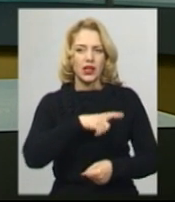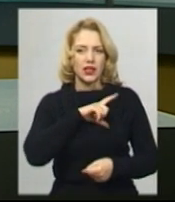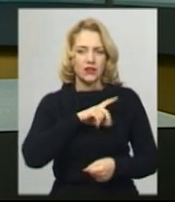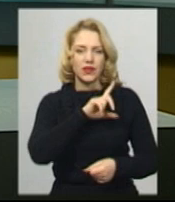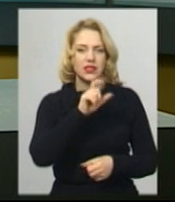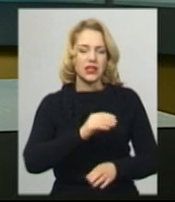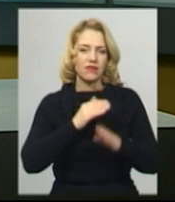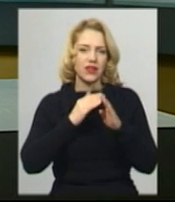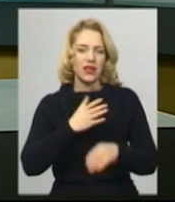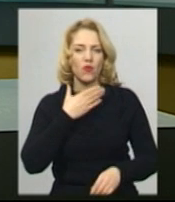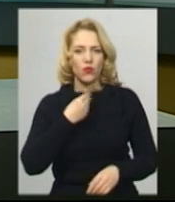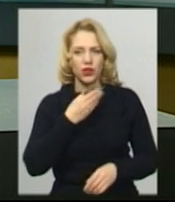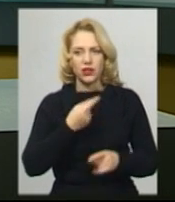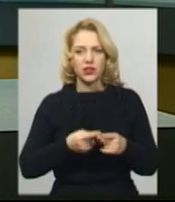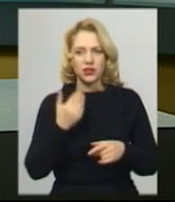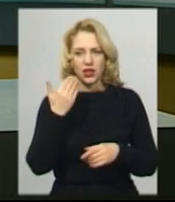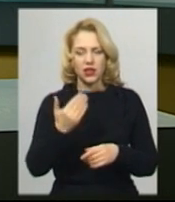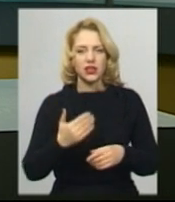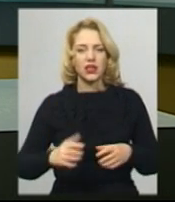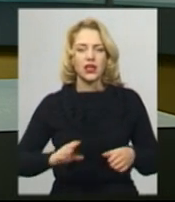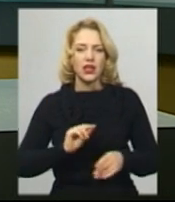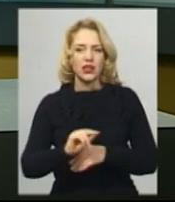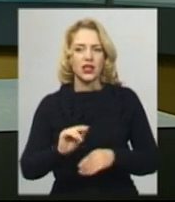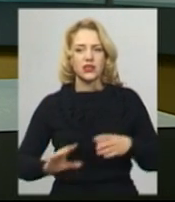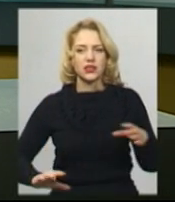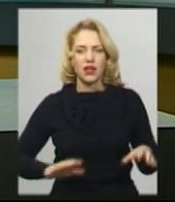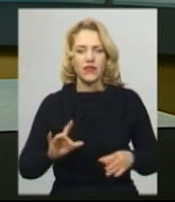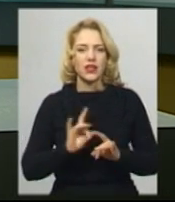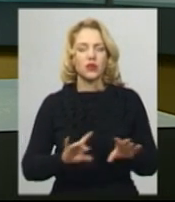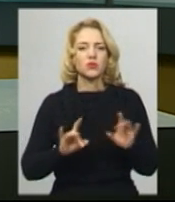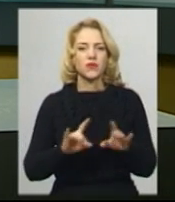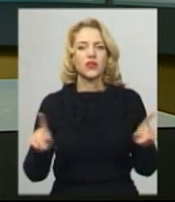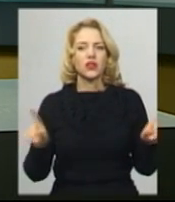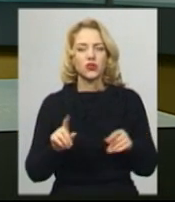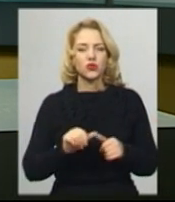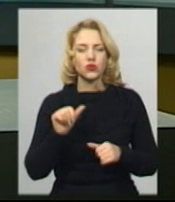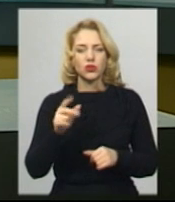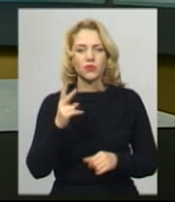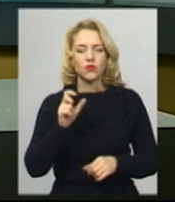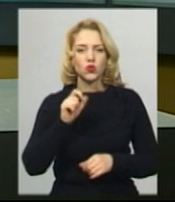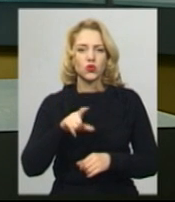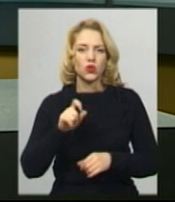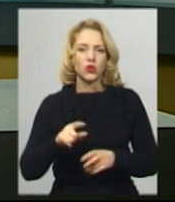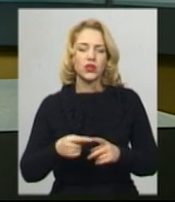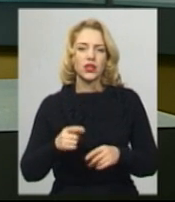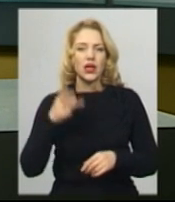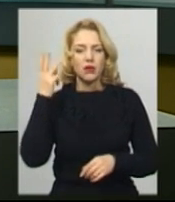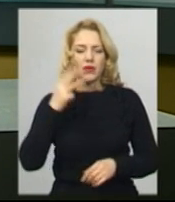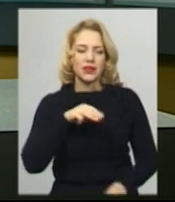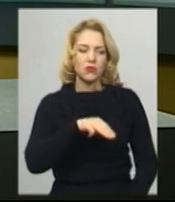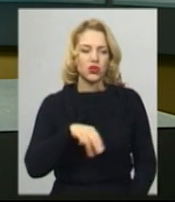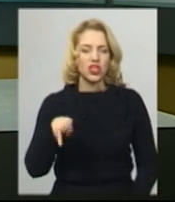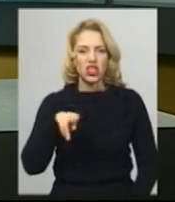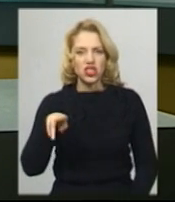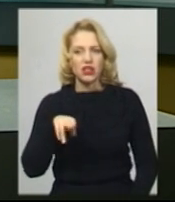Вільнюсі. Їхній наставник, заслужений тренер України Сергій Пісоцький розповідає, крім двох золотих, хмельничани Тимур Дичаківський